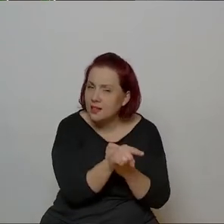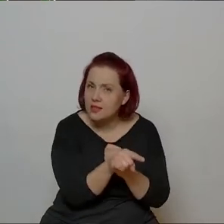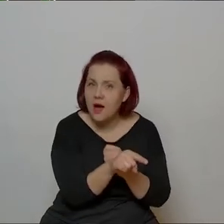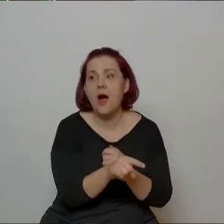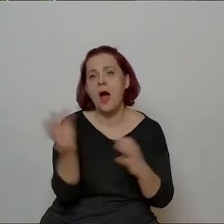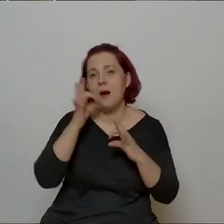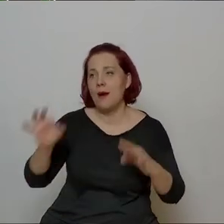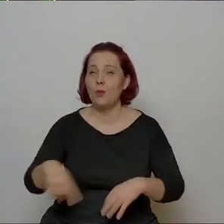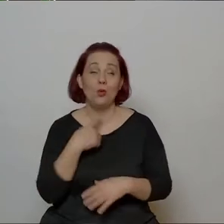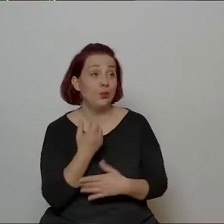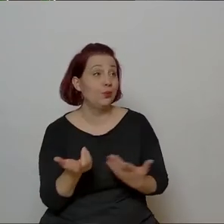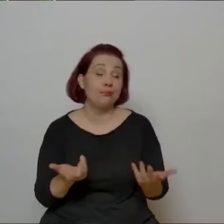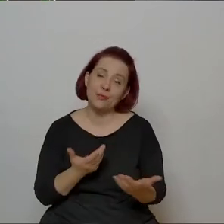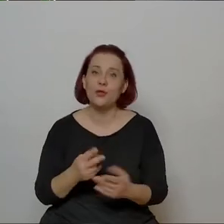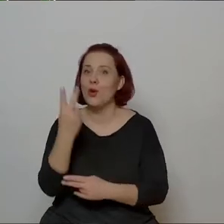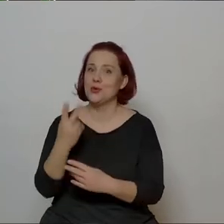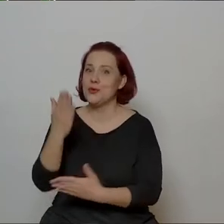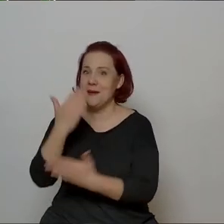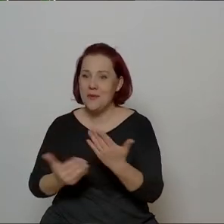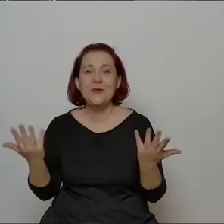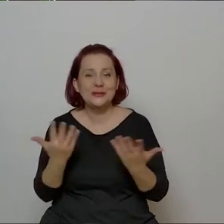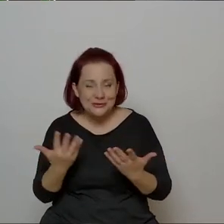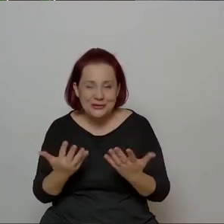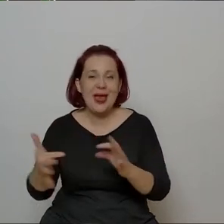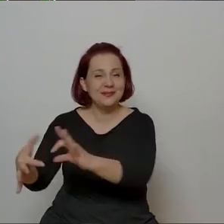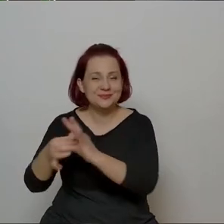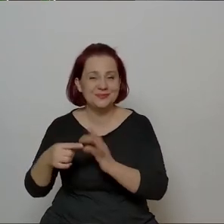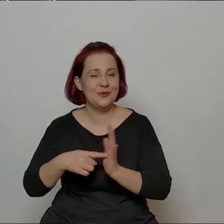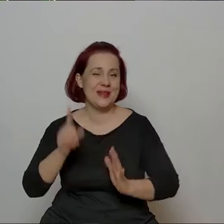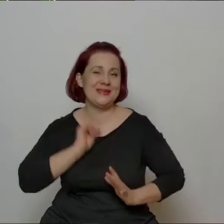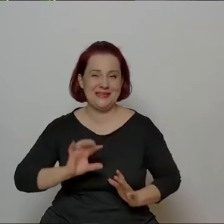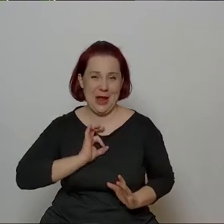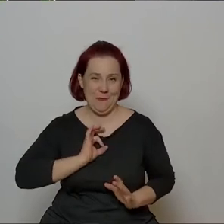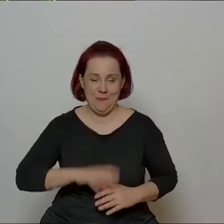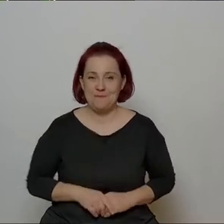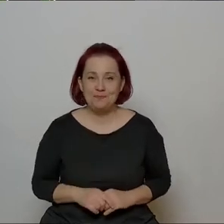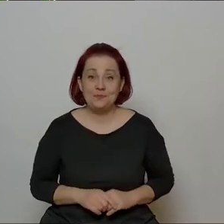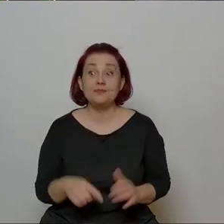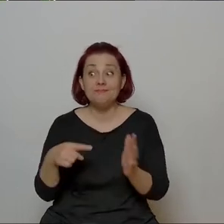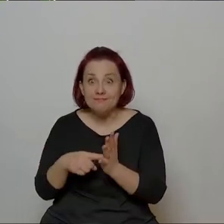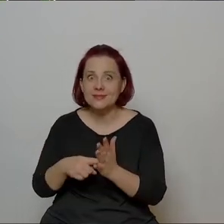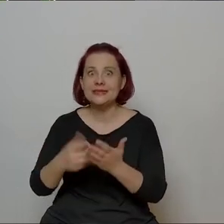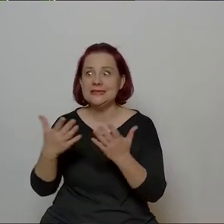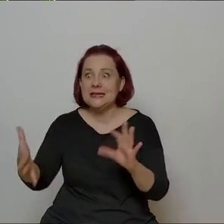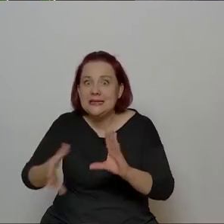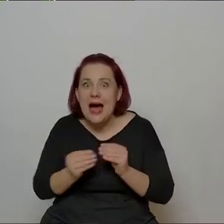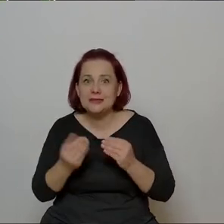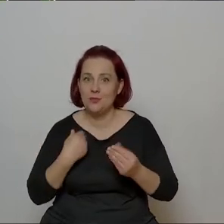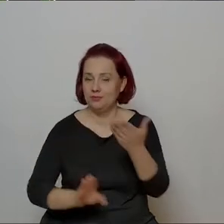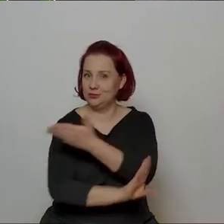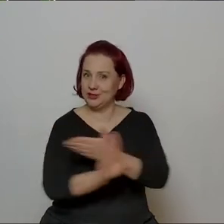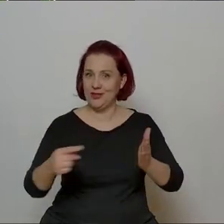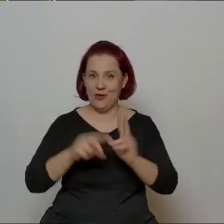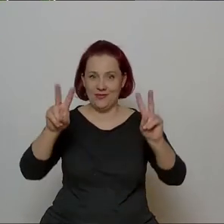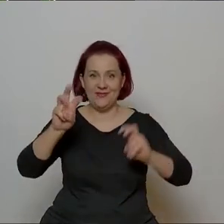prostu pani się nudziła i wzięła sobie drugie pół etatu w liceum muzycznym koło Żywego Słowa. I tam postanowiła wystawić z nami Wandę. A